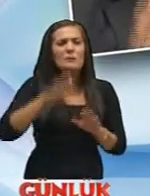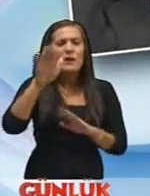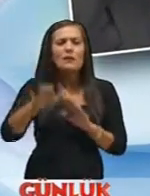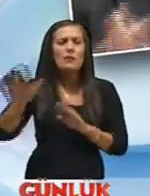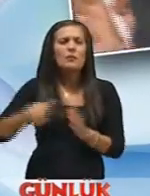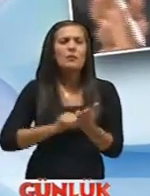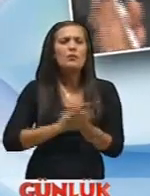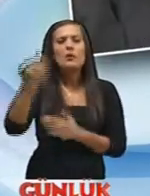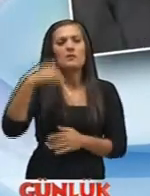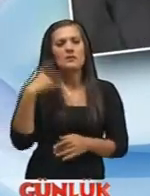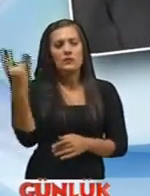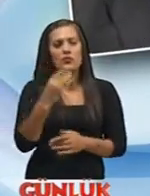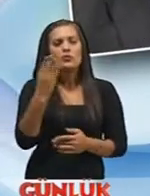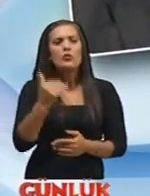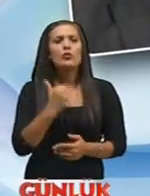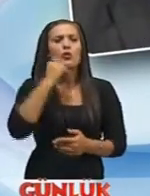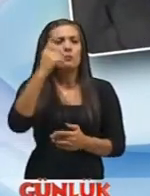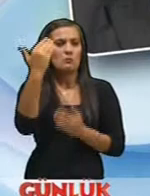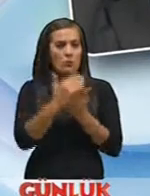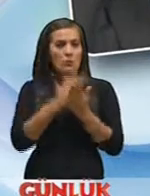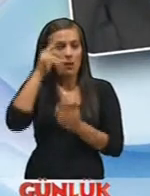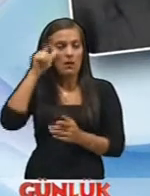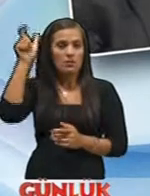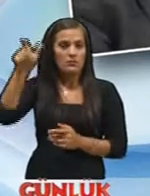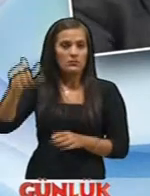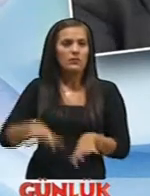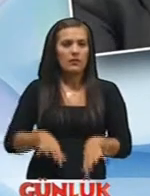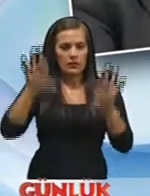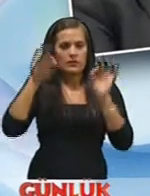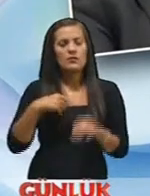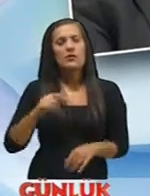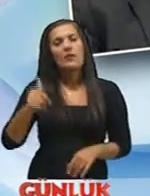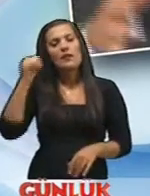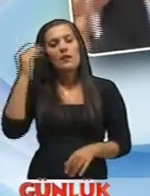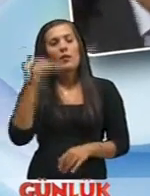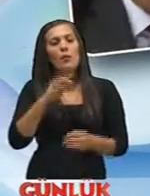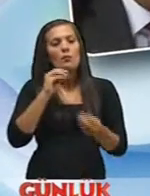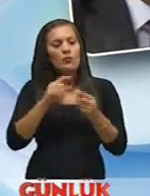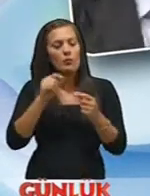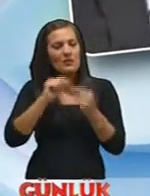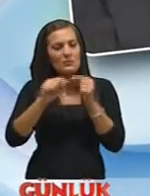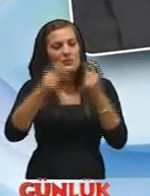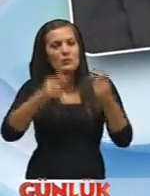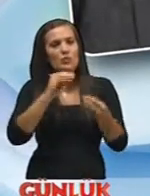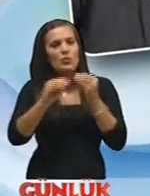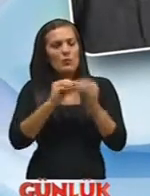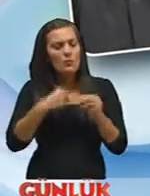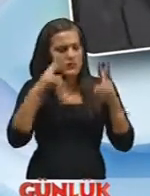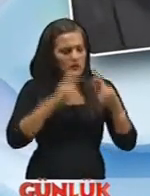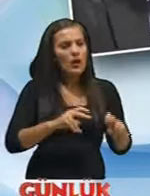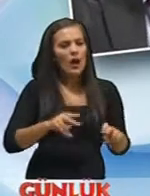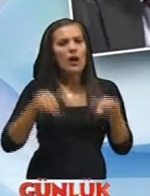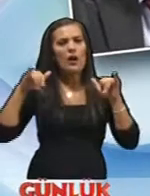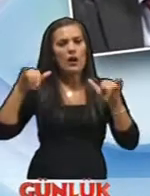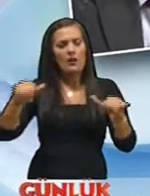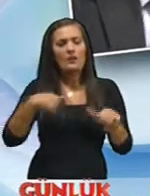incelemelerde bulmuş yoğun bir programdı Amerikalıların hazırladığı Döndük Kıbrıs'taki problemi yerinde inceledik Tıp atıp aynı Baktığımız zaman